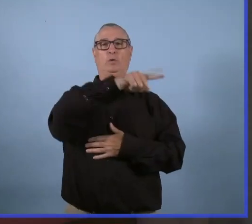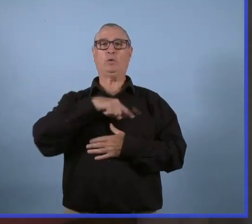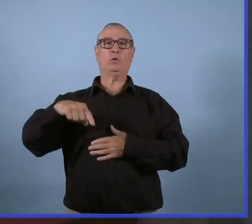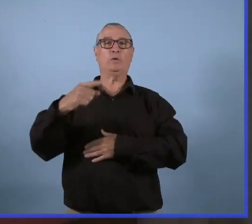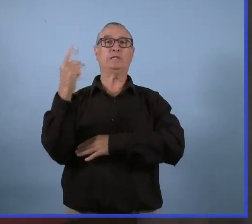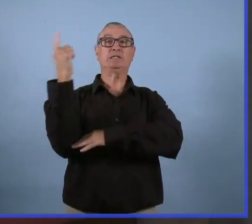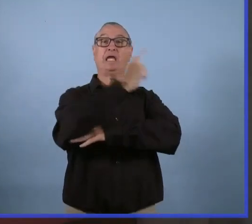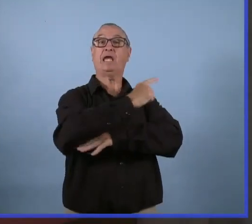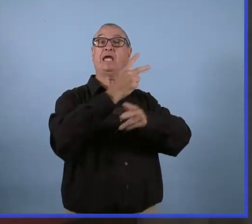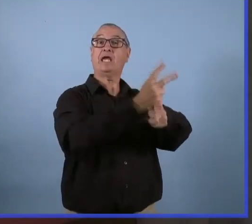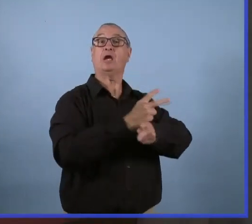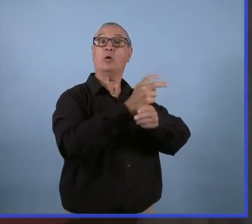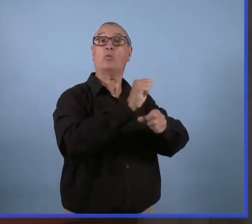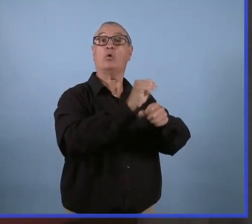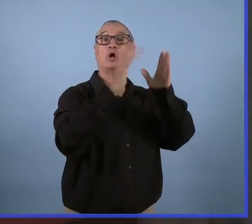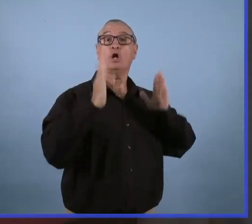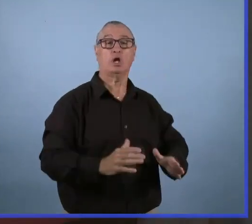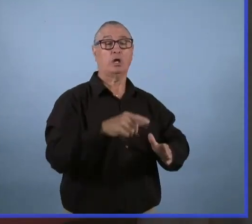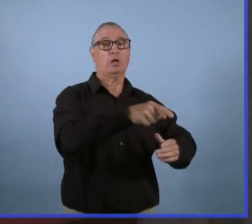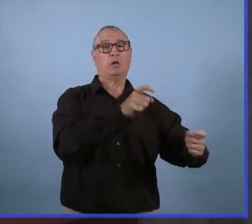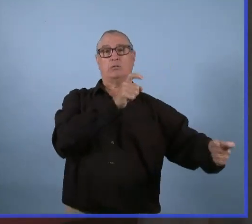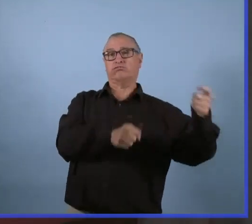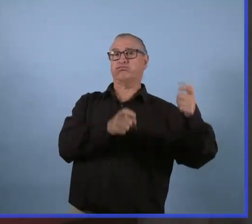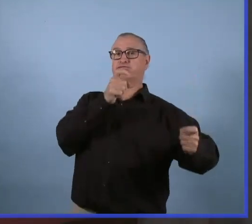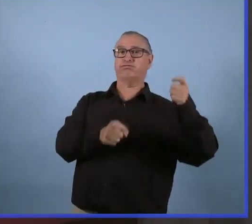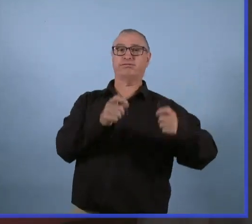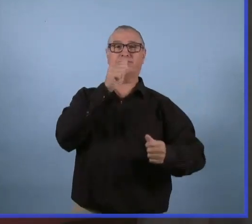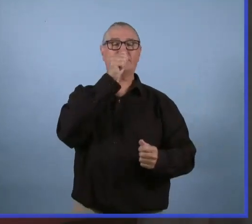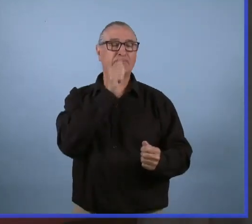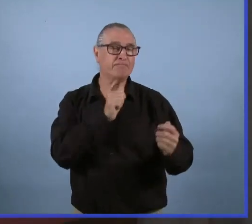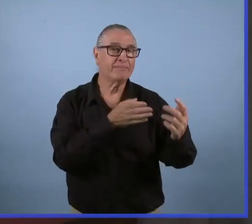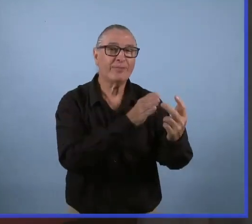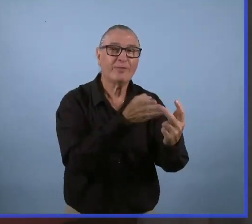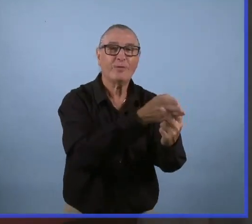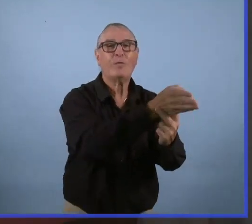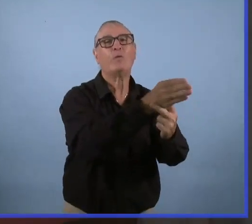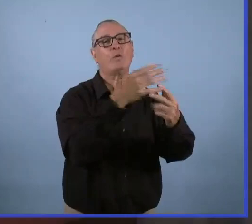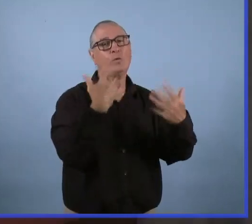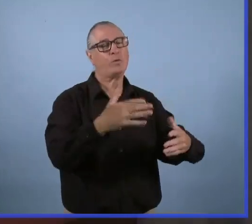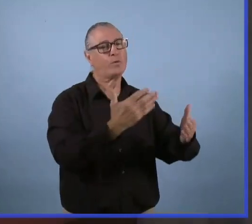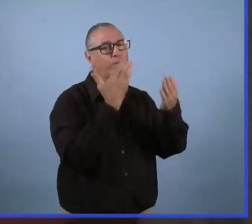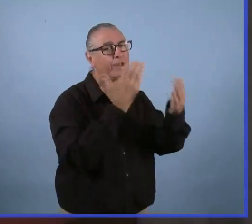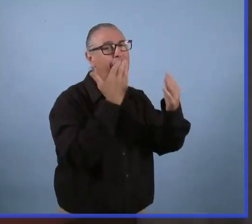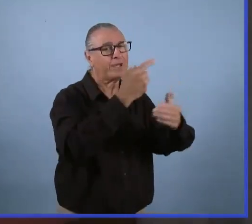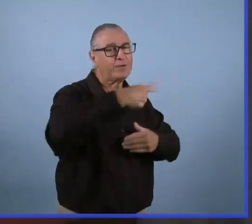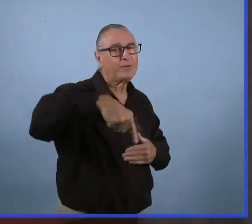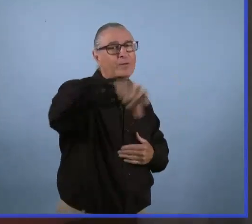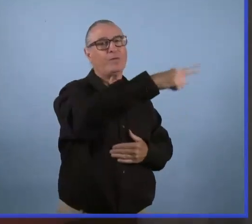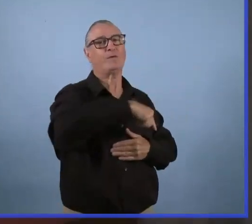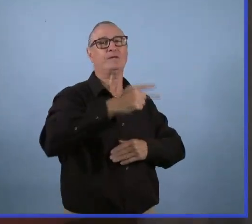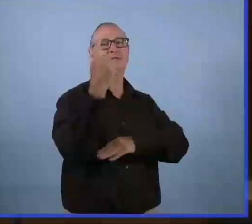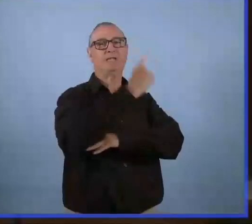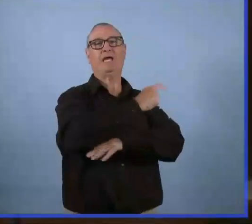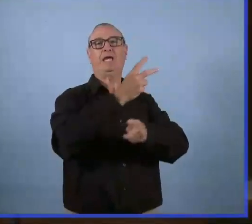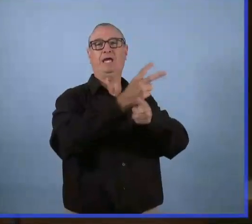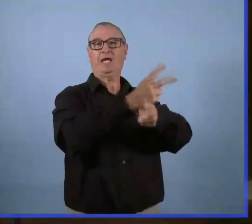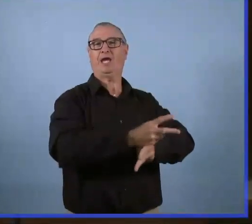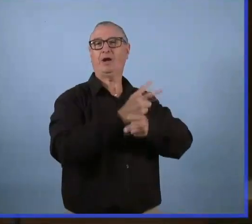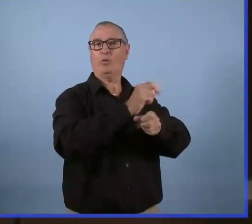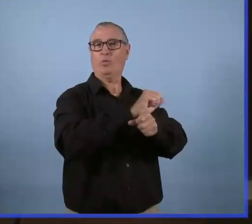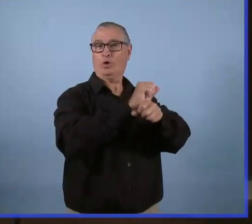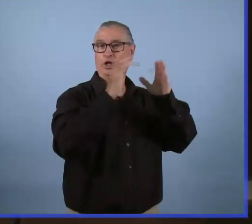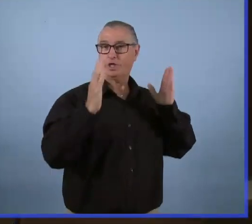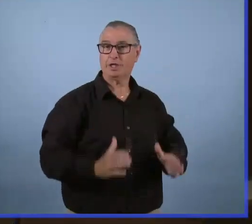remercier car ils arrivent à s'adapter tandis qu'on continue de naviguer cette